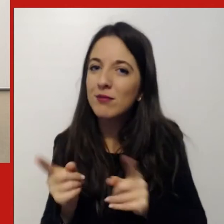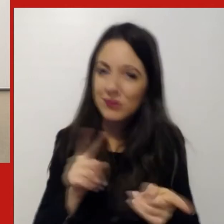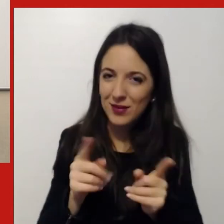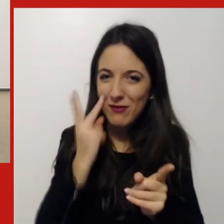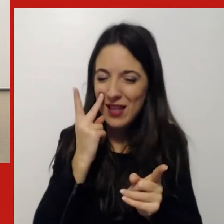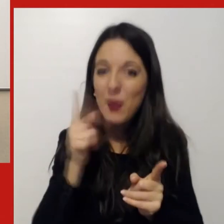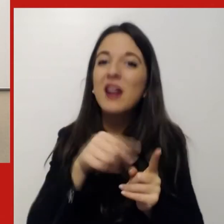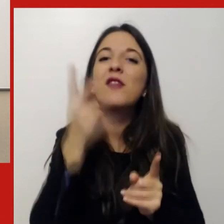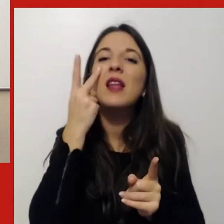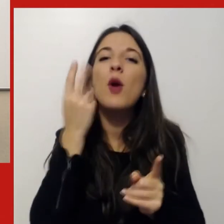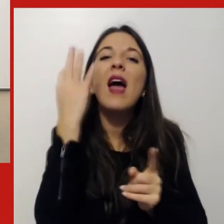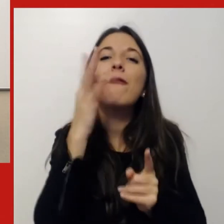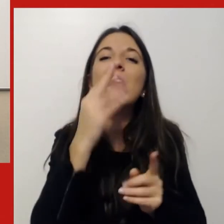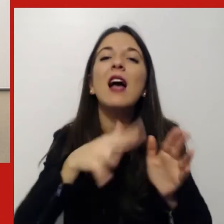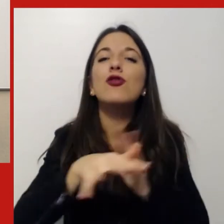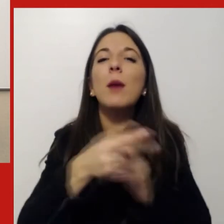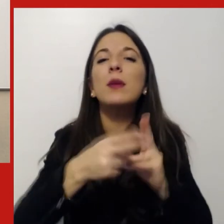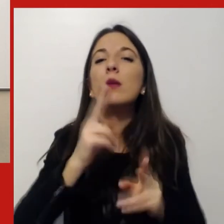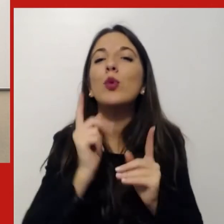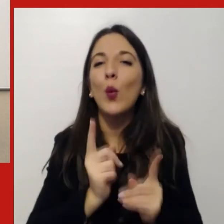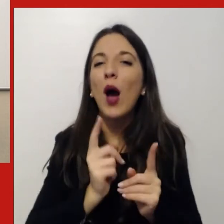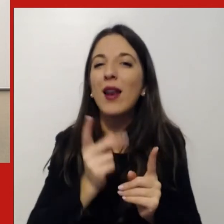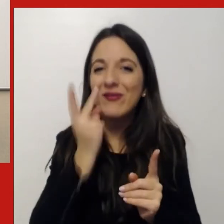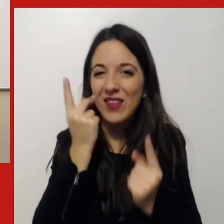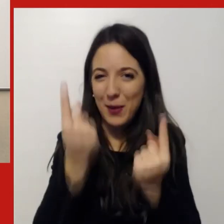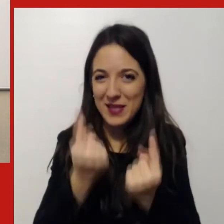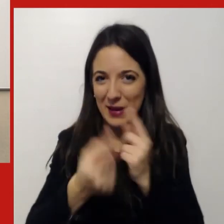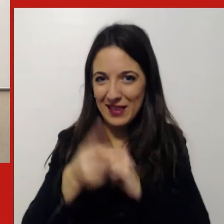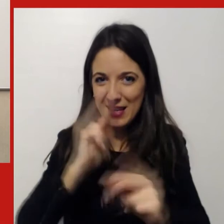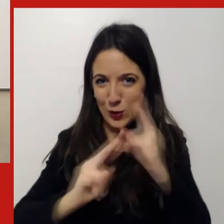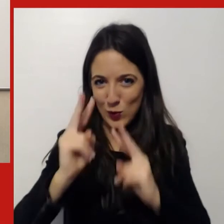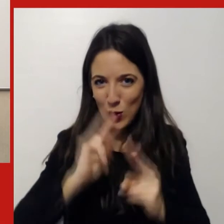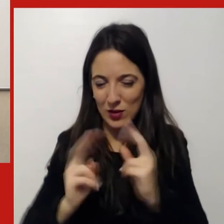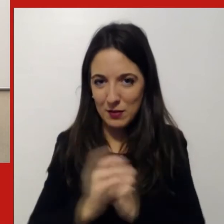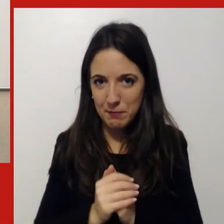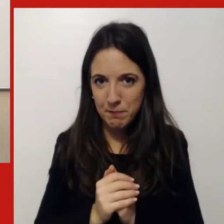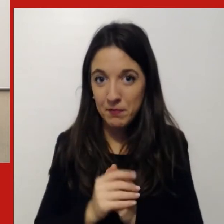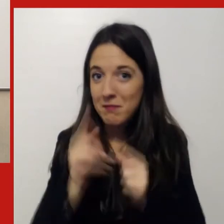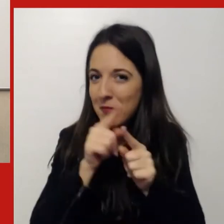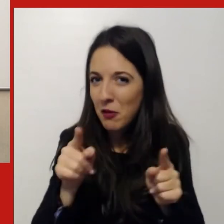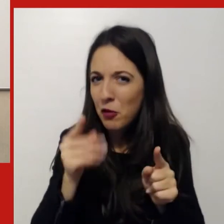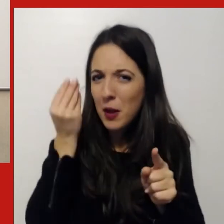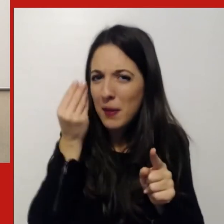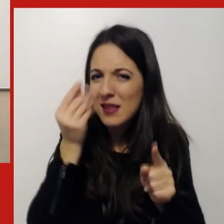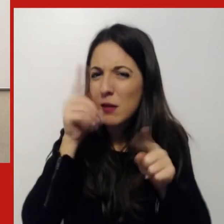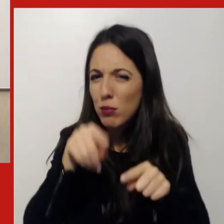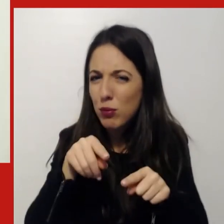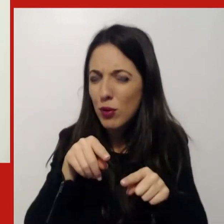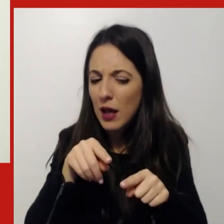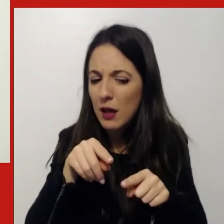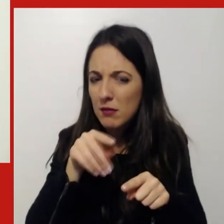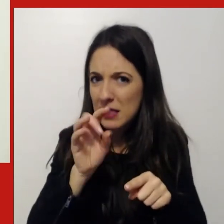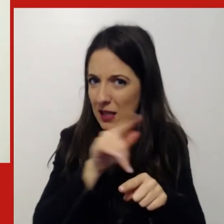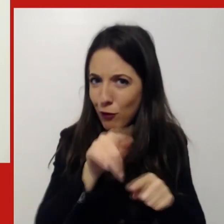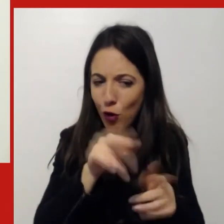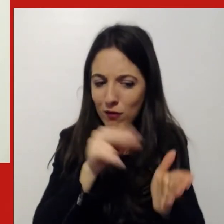attendiamo ancora qualche secondo. Intanto vi chiedo di riflettere anche su quell'elemento